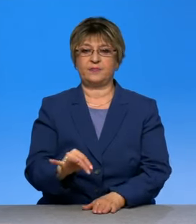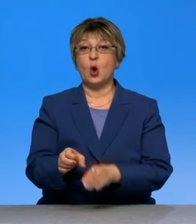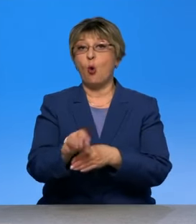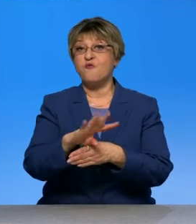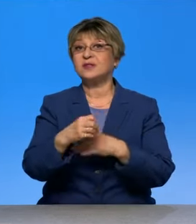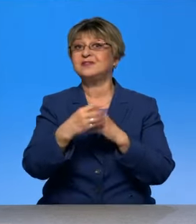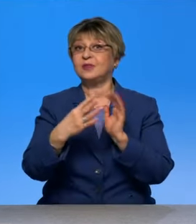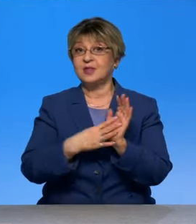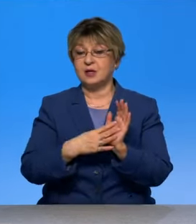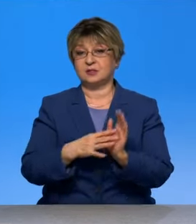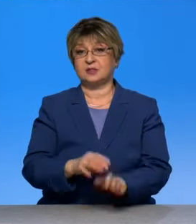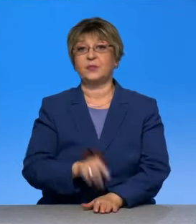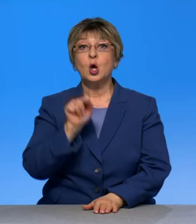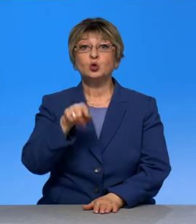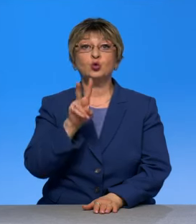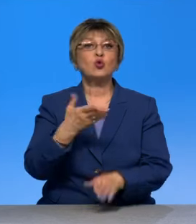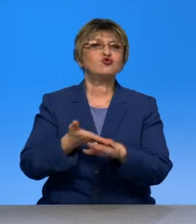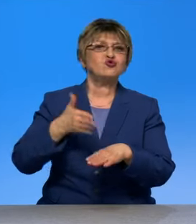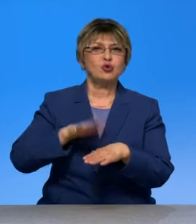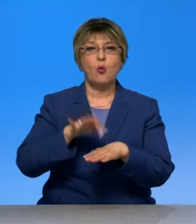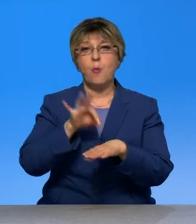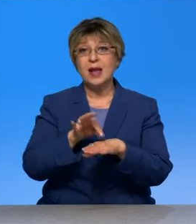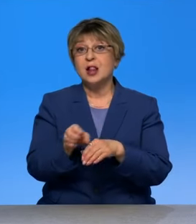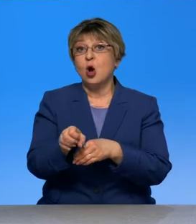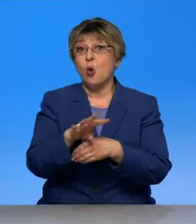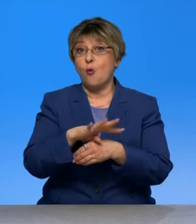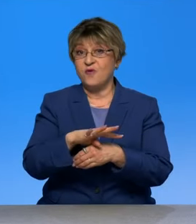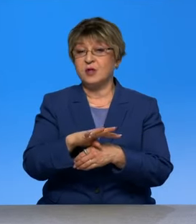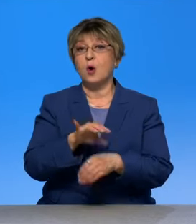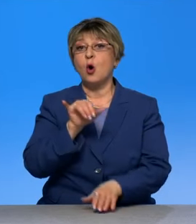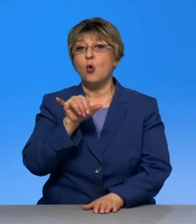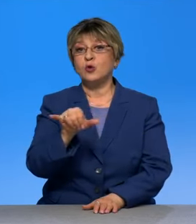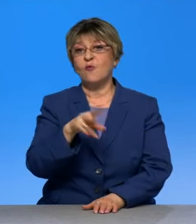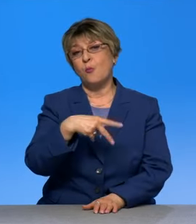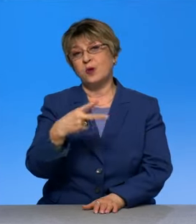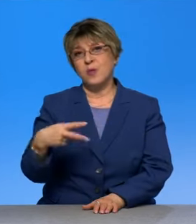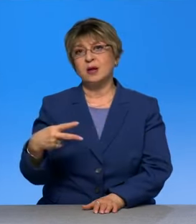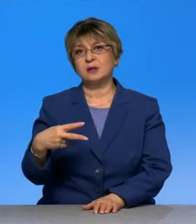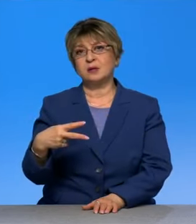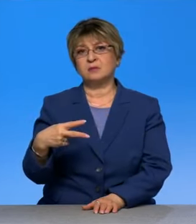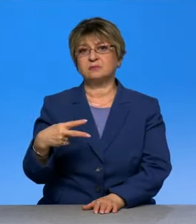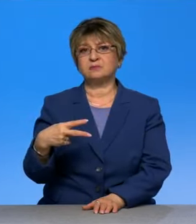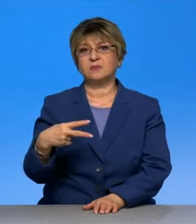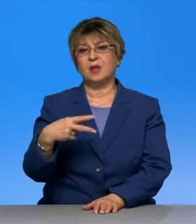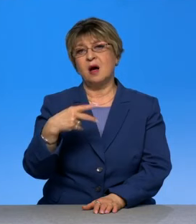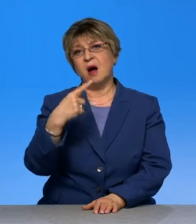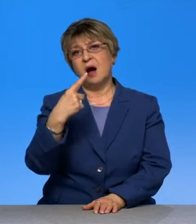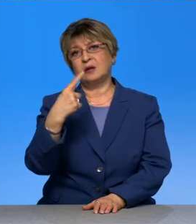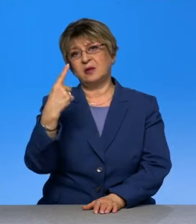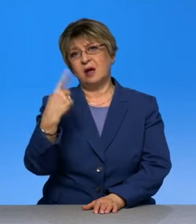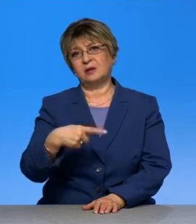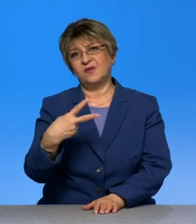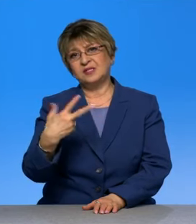новость. Уже известно, что тот, который тяжело болел COVID-19, у него примерно где-то четверть, где-то одну двадцать пятую, что